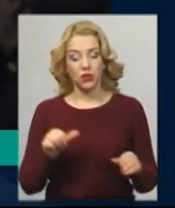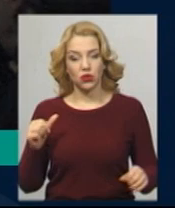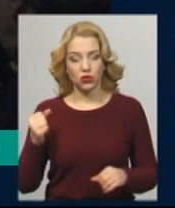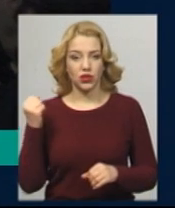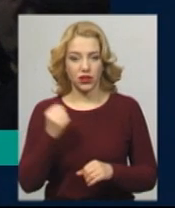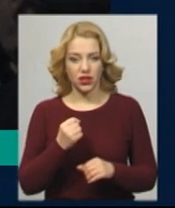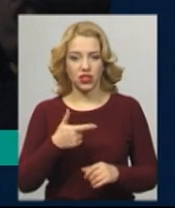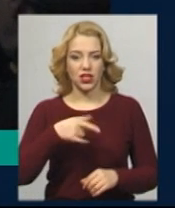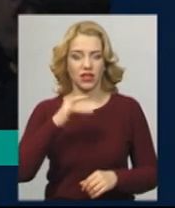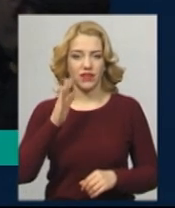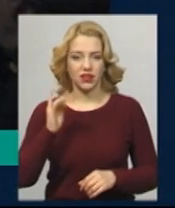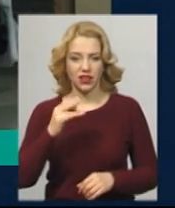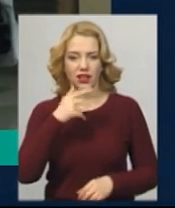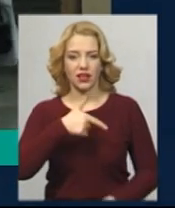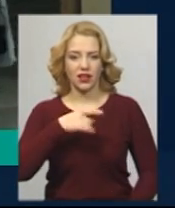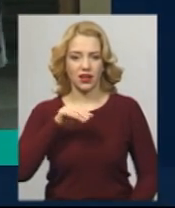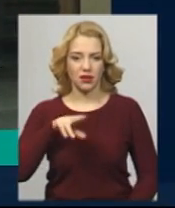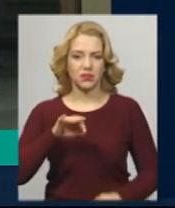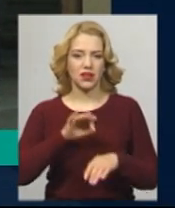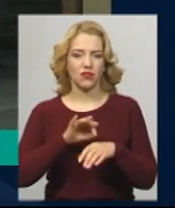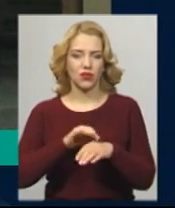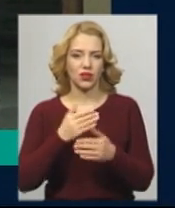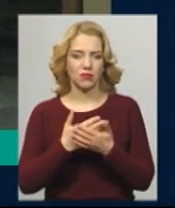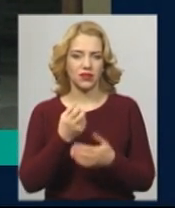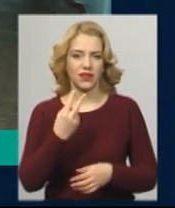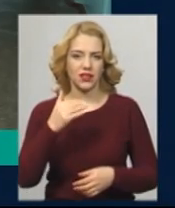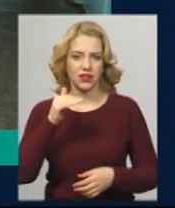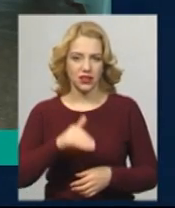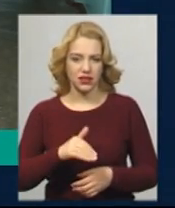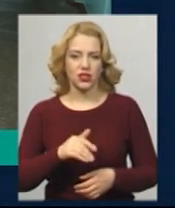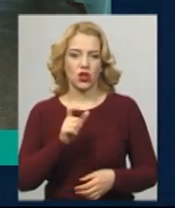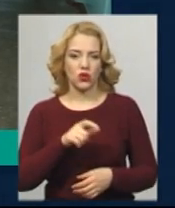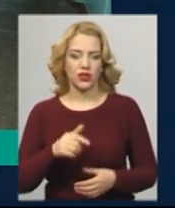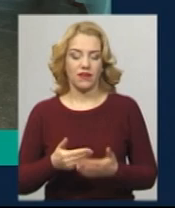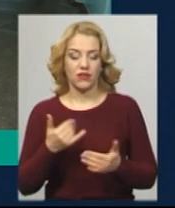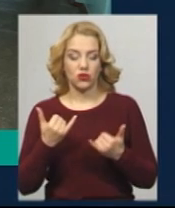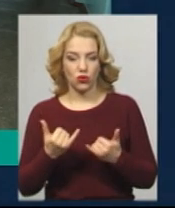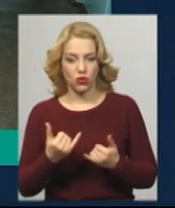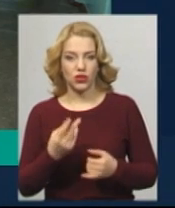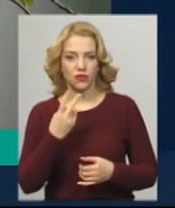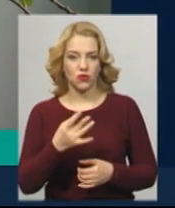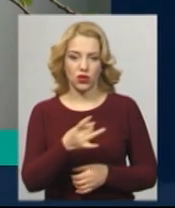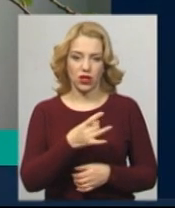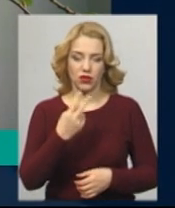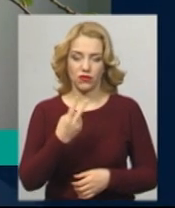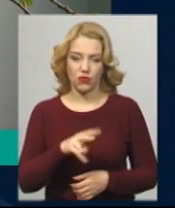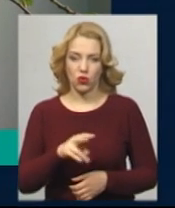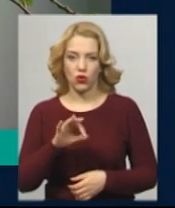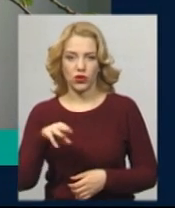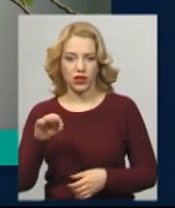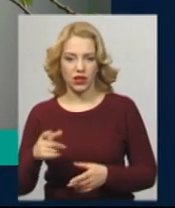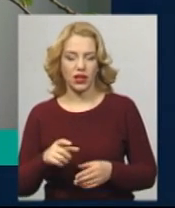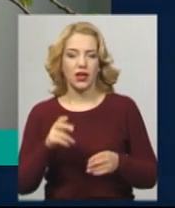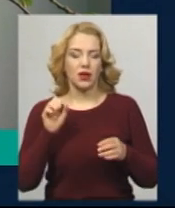гостру вірусну інфекцію захворіли майже 12 тисяч людей. І від сьогодні у ще двох районах, двох ОТГ та в Литичеві призупинили навчання в освітніх